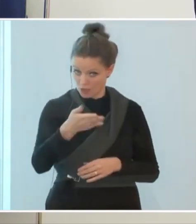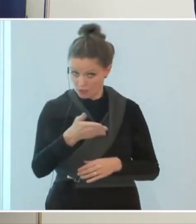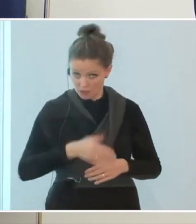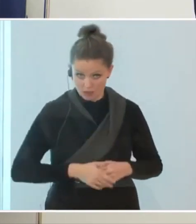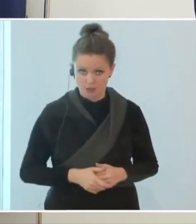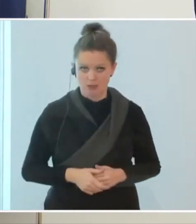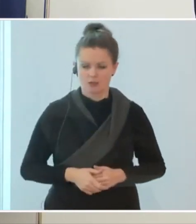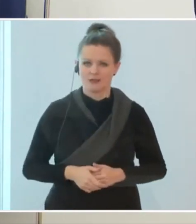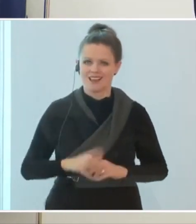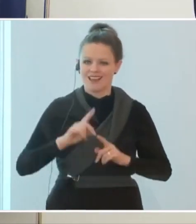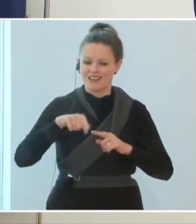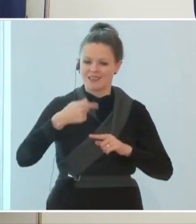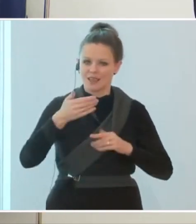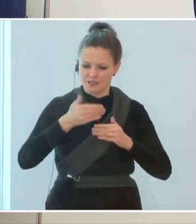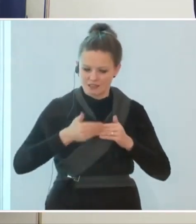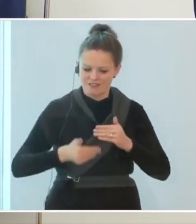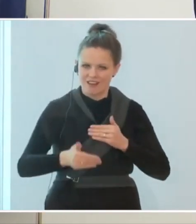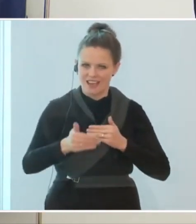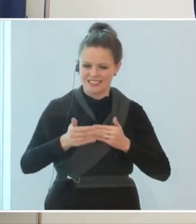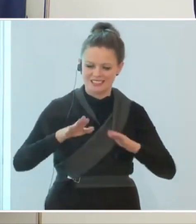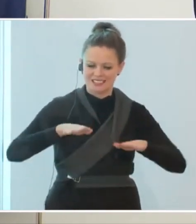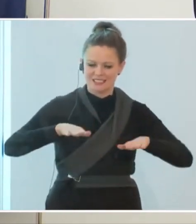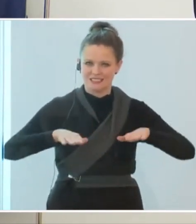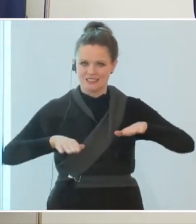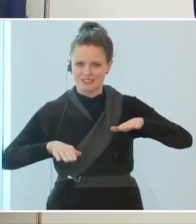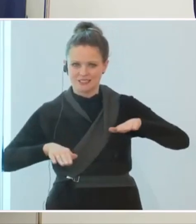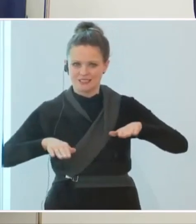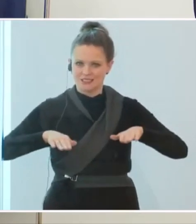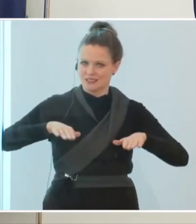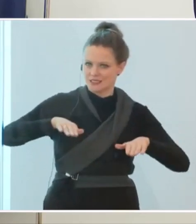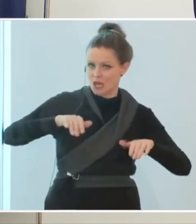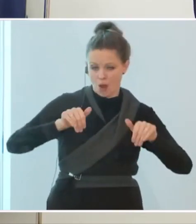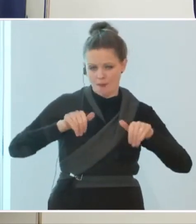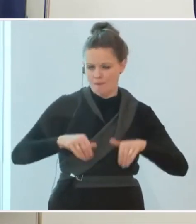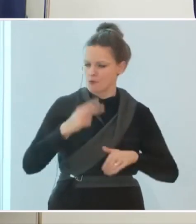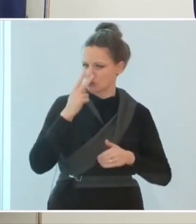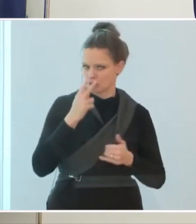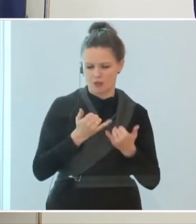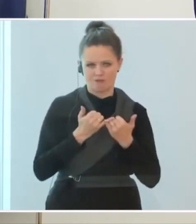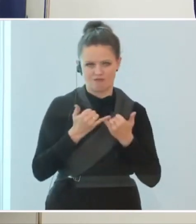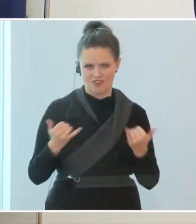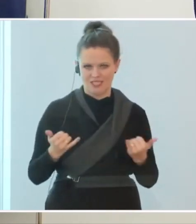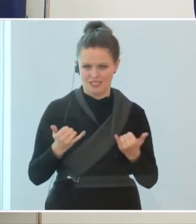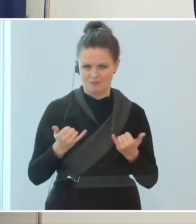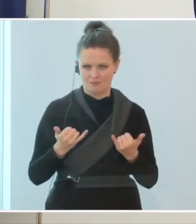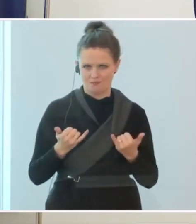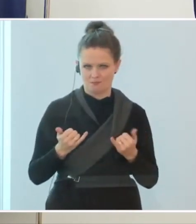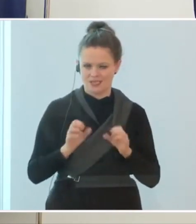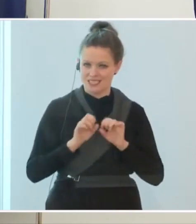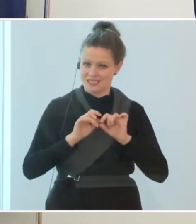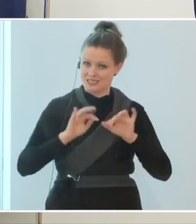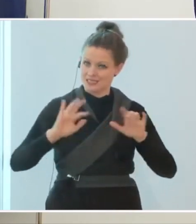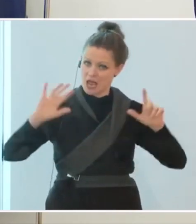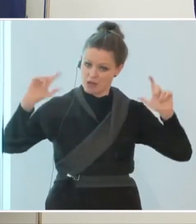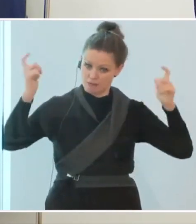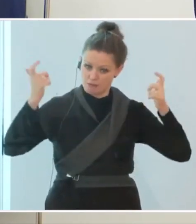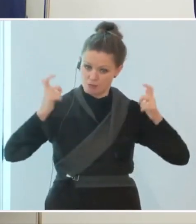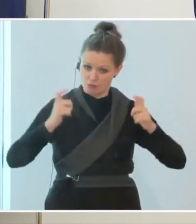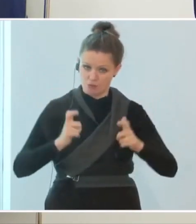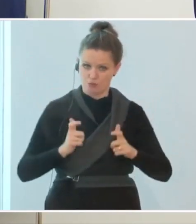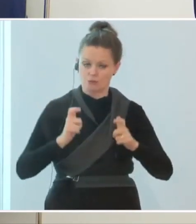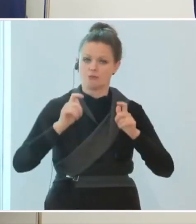wird die nächste Phase ein Balanceakt. Wir sind mit den Zahlen deutlich heruntergekommen.